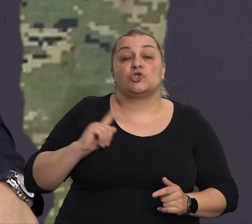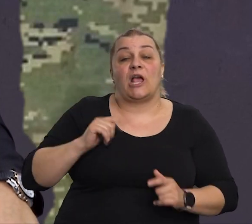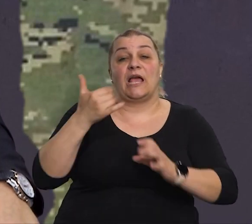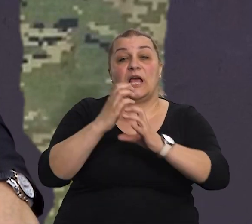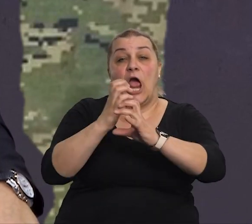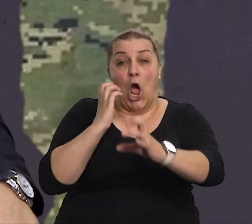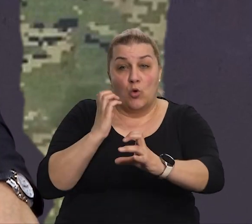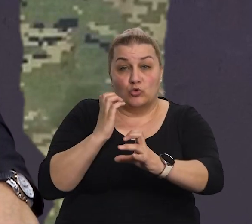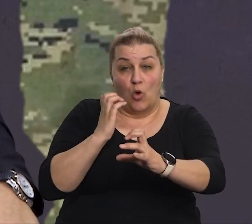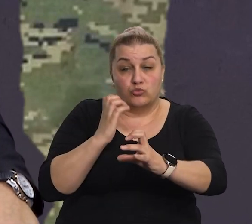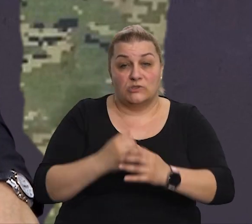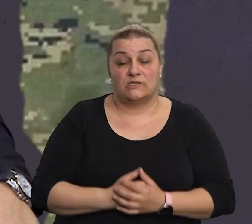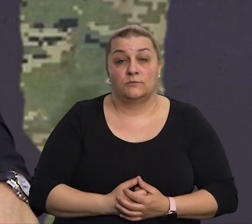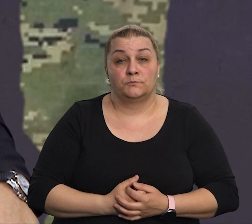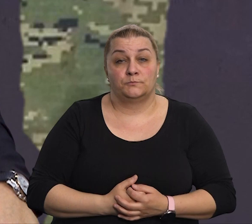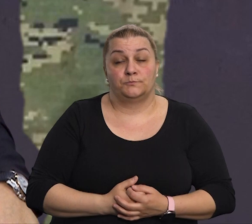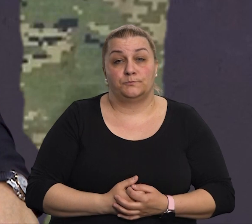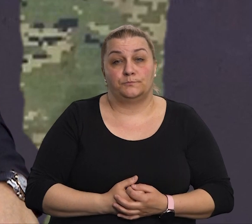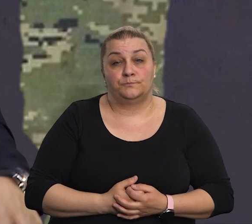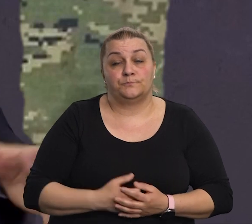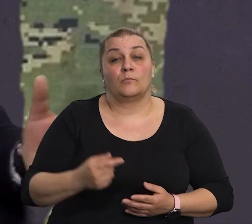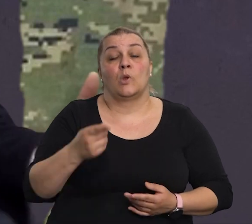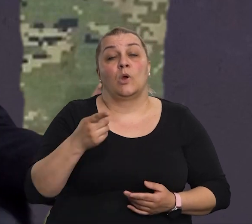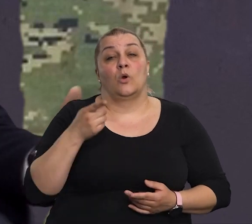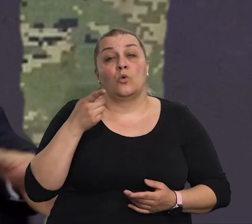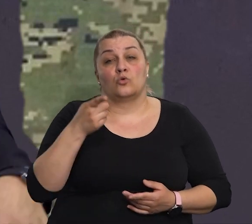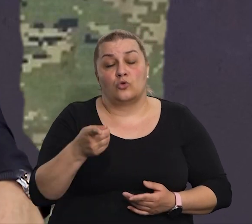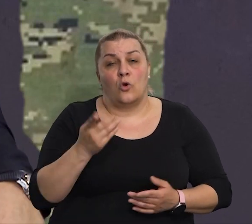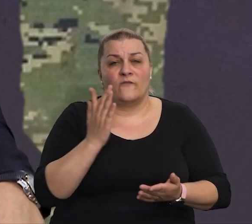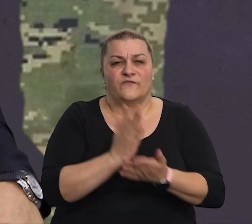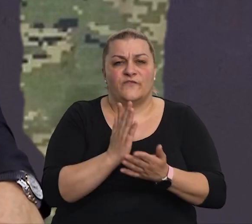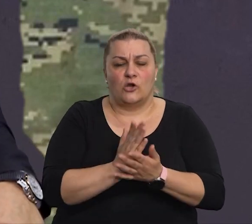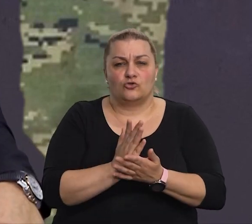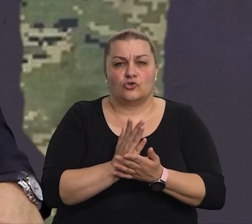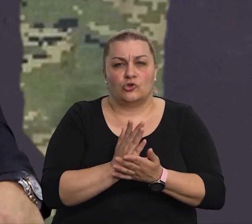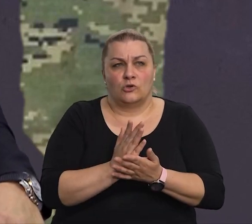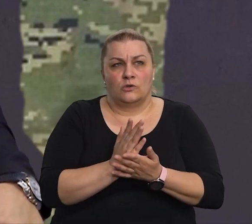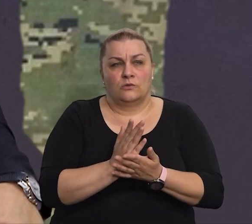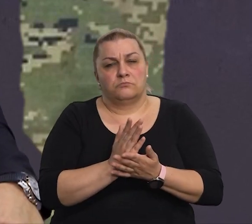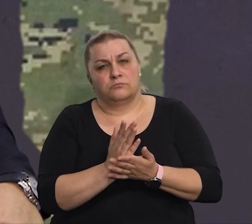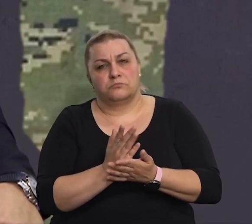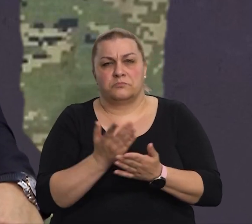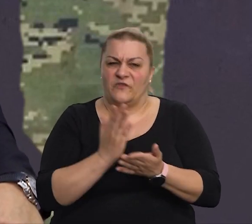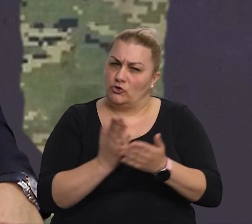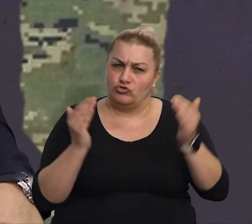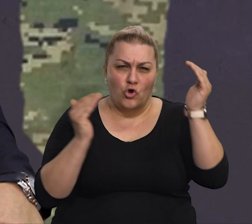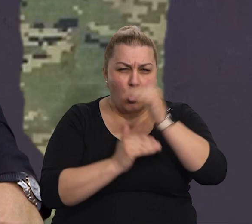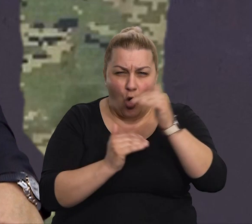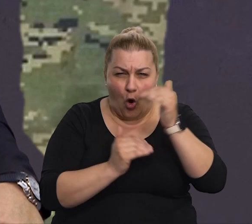naš čekati u Stonu. Mi smo u tome, već je bilo, govorio već mrake noć,